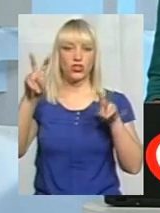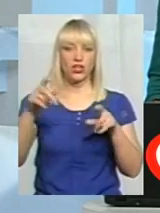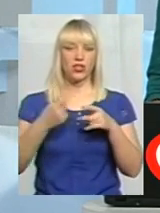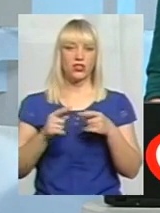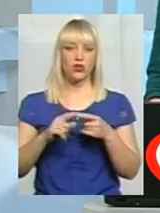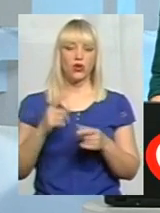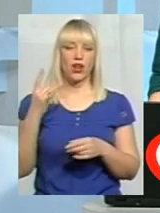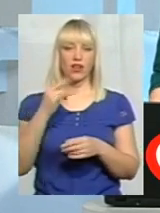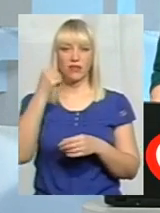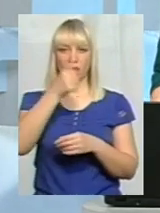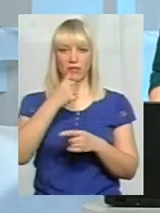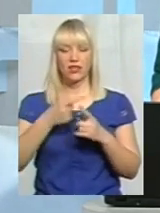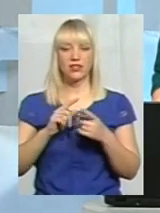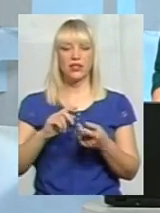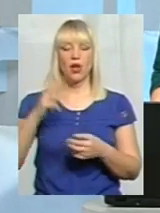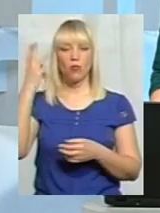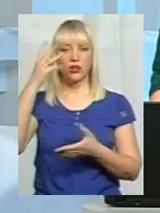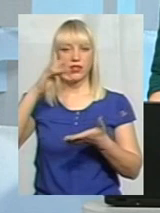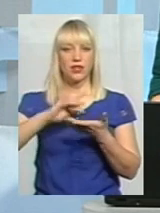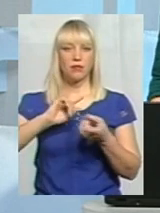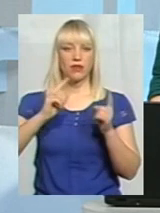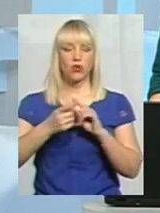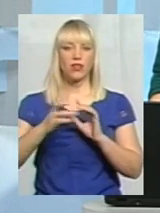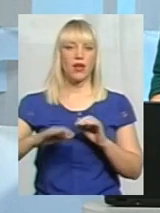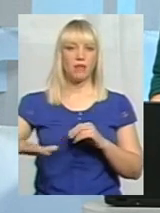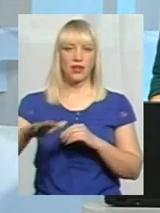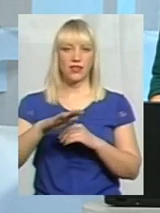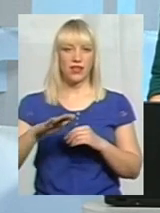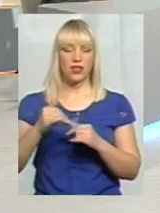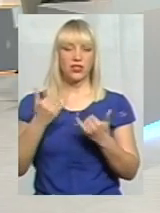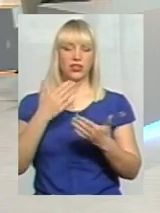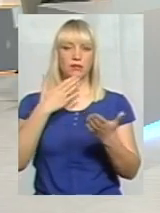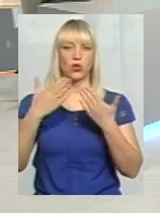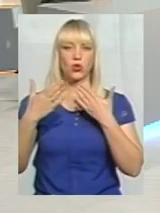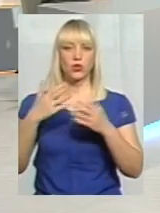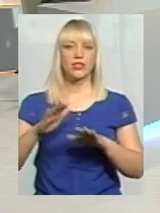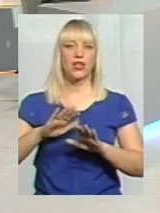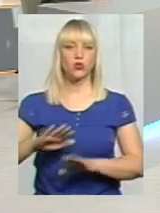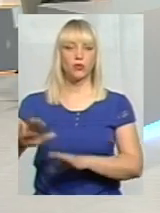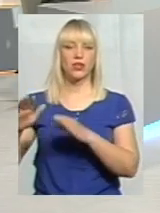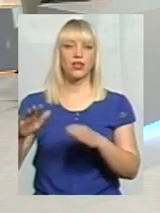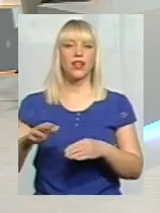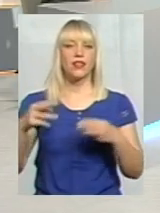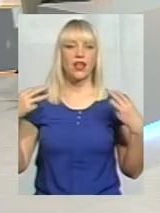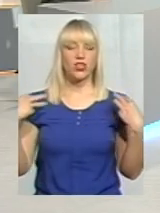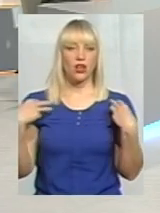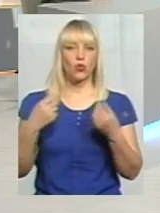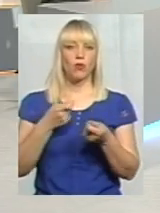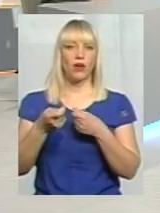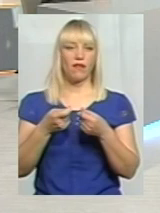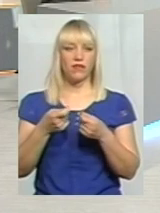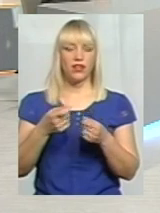майданчик для діалогу між владою і громадою. Нині спілкуємось із заступником начальника управління культури,